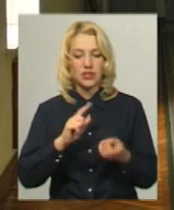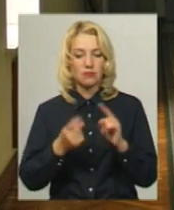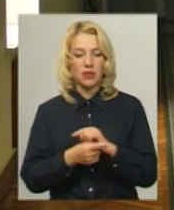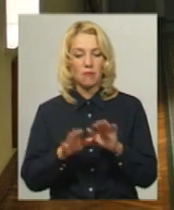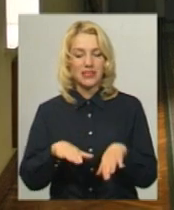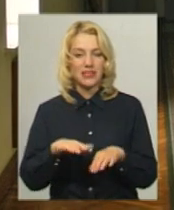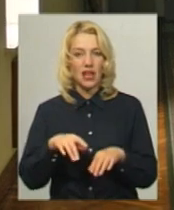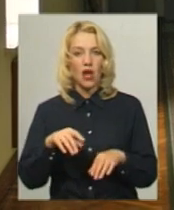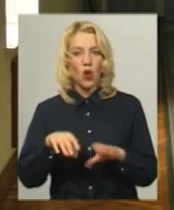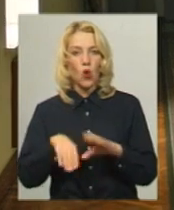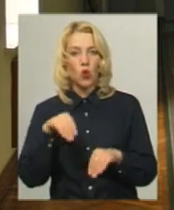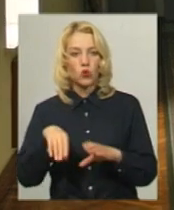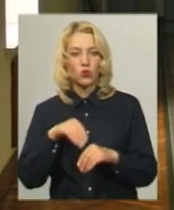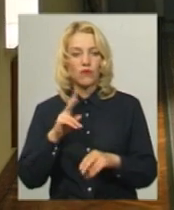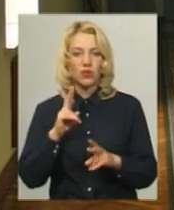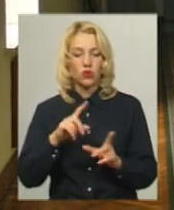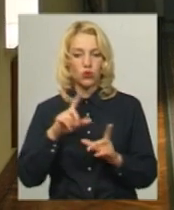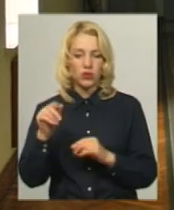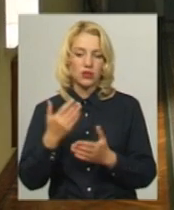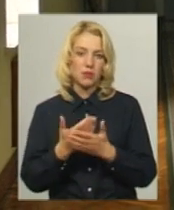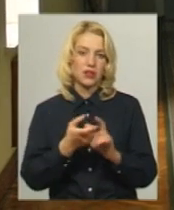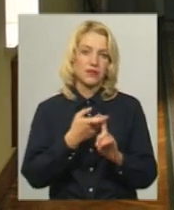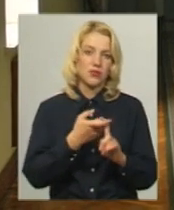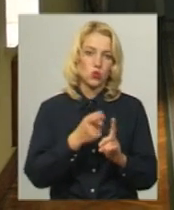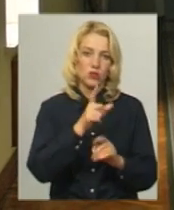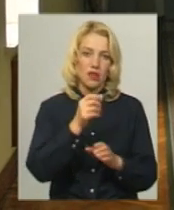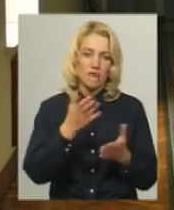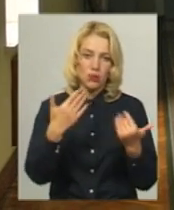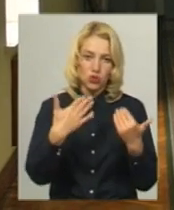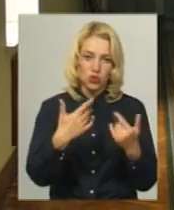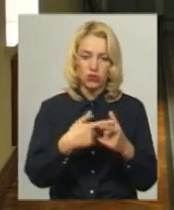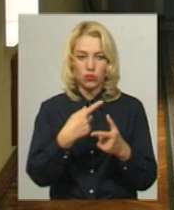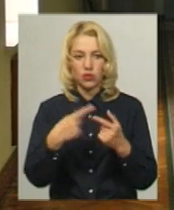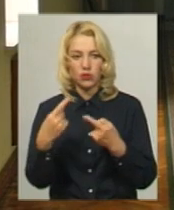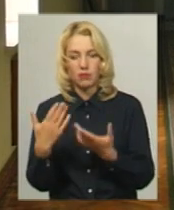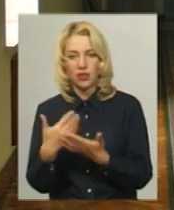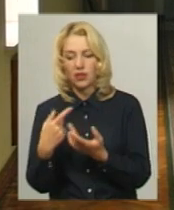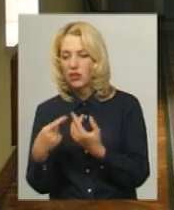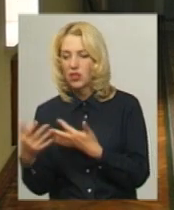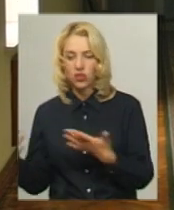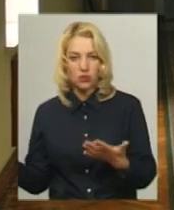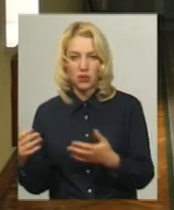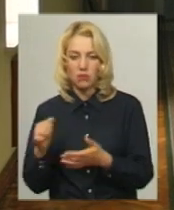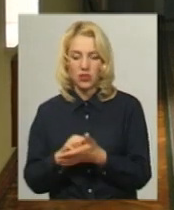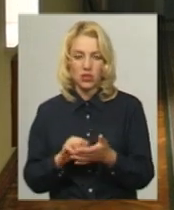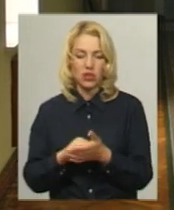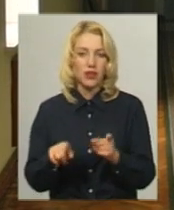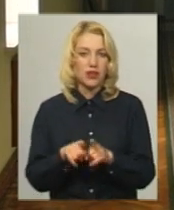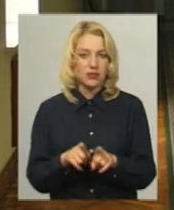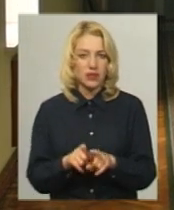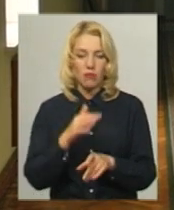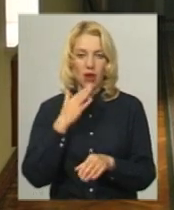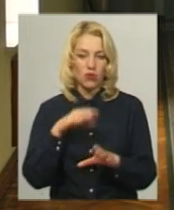голосування, які йдуть у зв'язку з відпочинком, іншими причинами. Так само багато